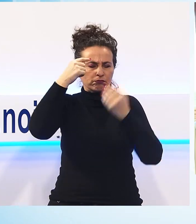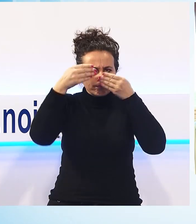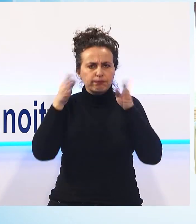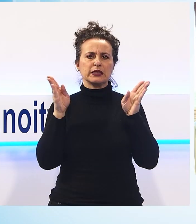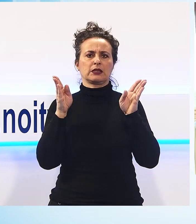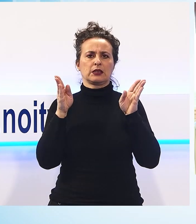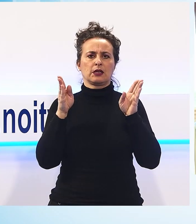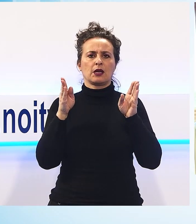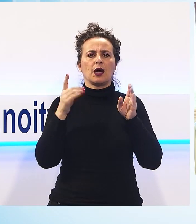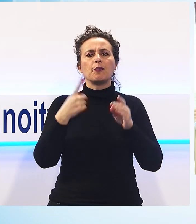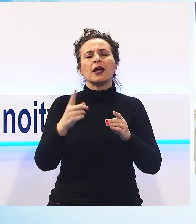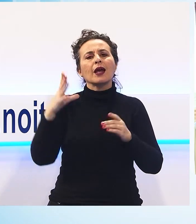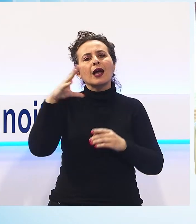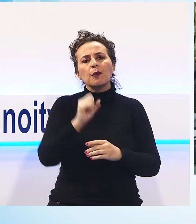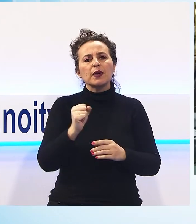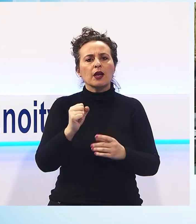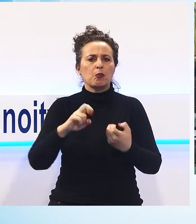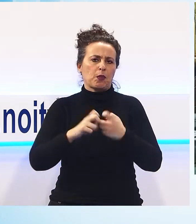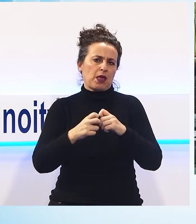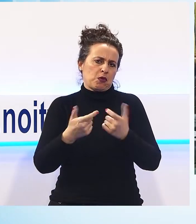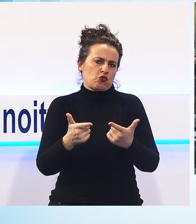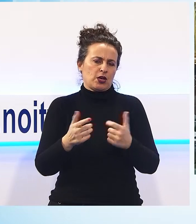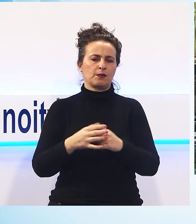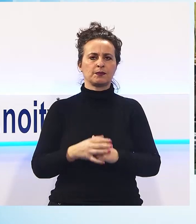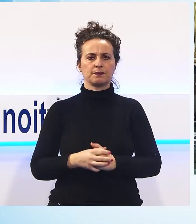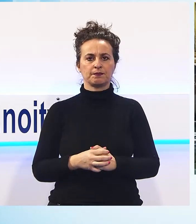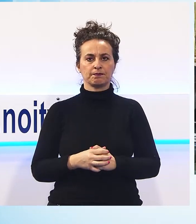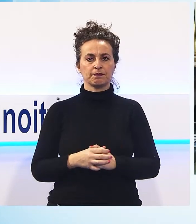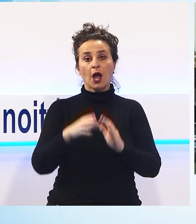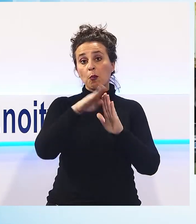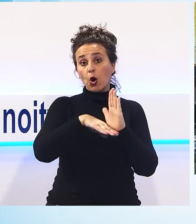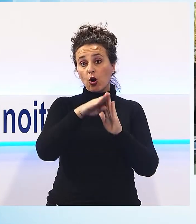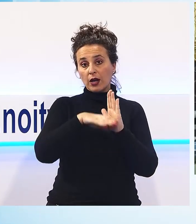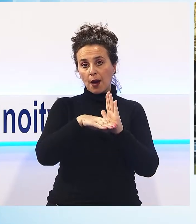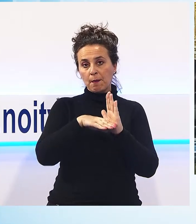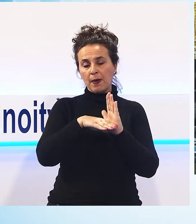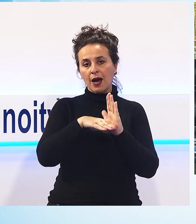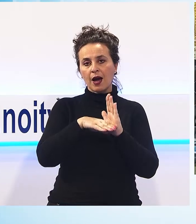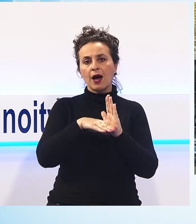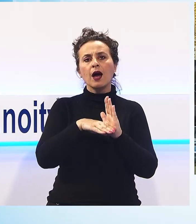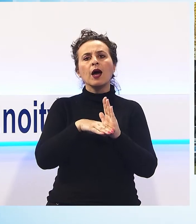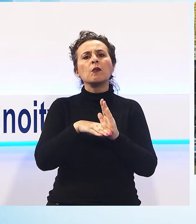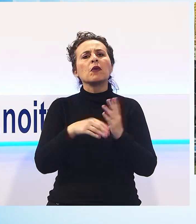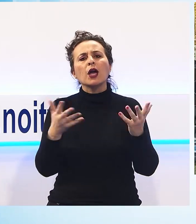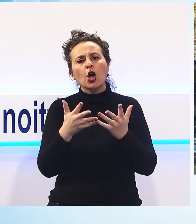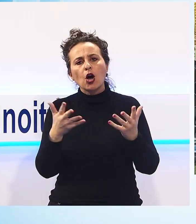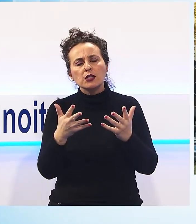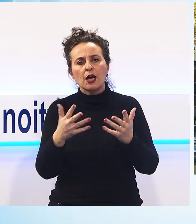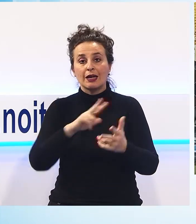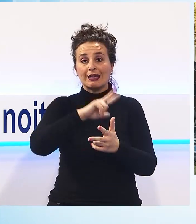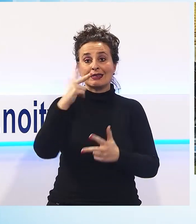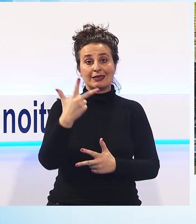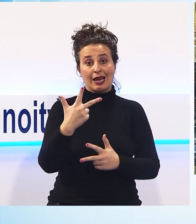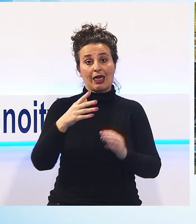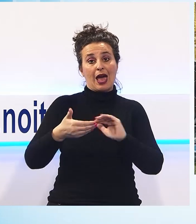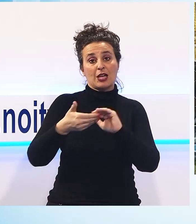sciogliersi all'interno della famiglia. Il programma degli eventi sarà suddiviso tra le tre associazioni che maggiormente si occupano della tematica.